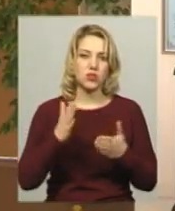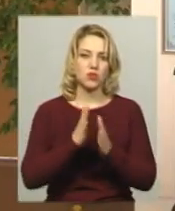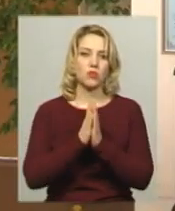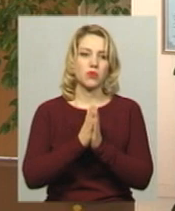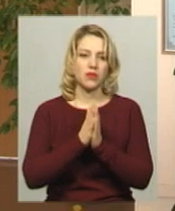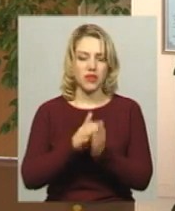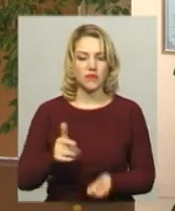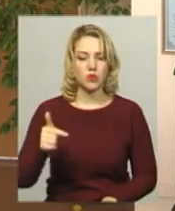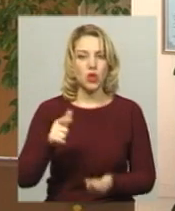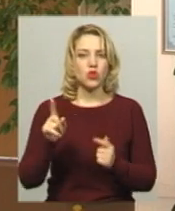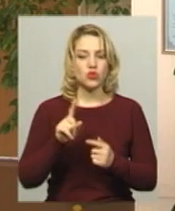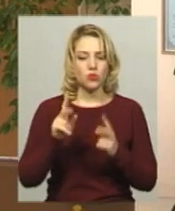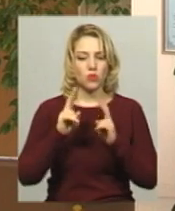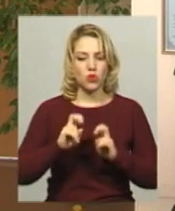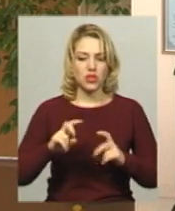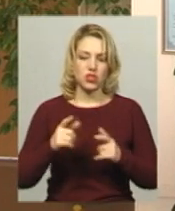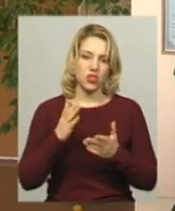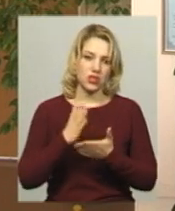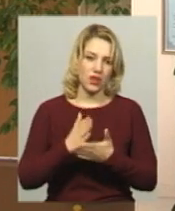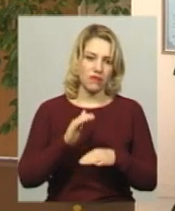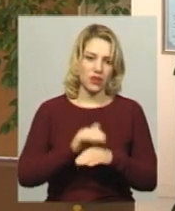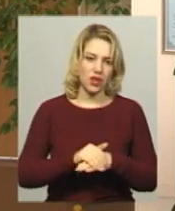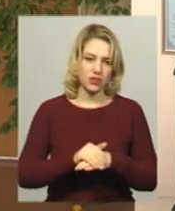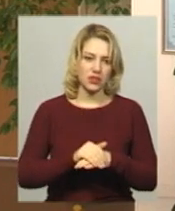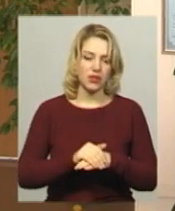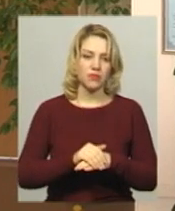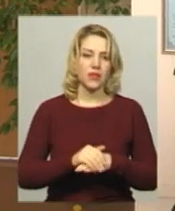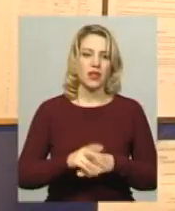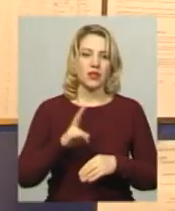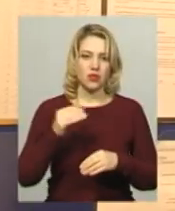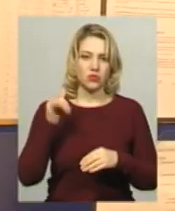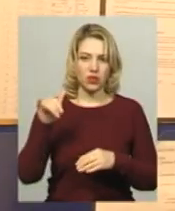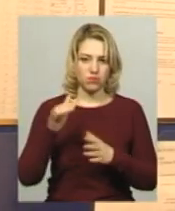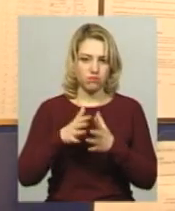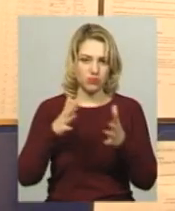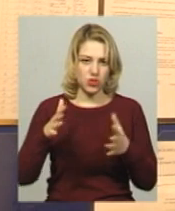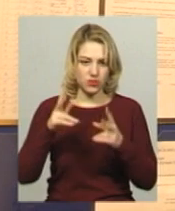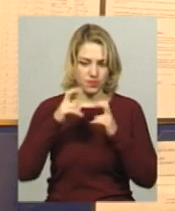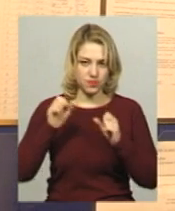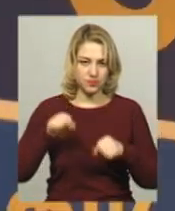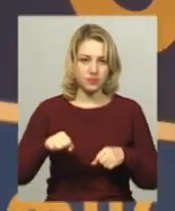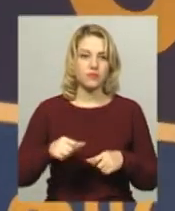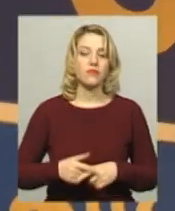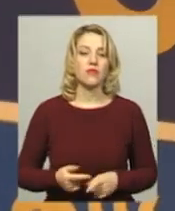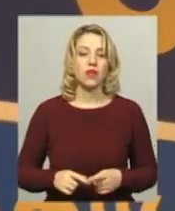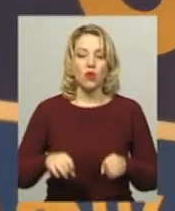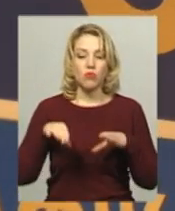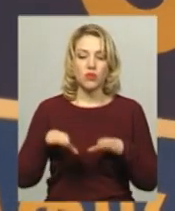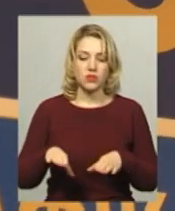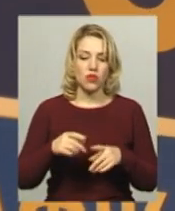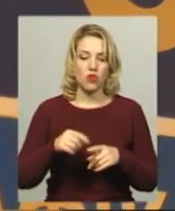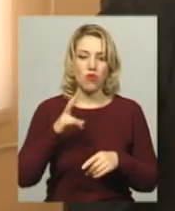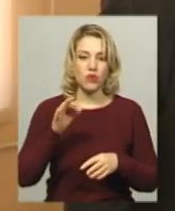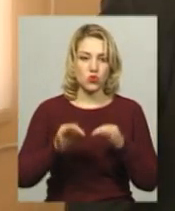відповідним, щоб розглянули, чи підмають такі місце факти, безперечно, них правове поле більше. Постанова від ювенальної поліції по справі булінгу до